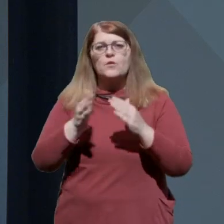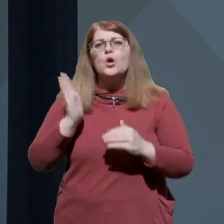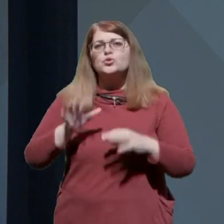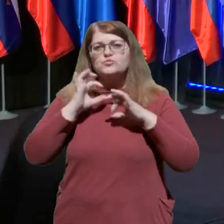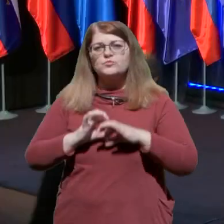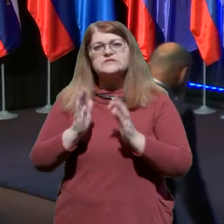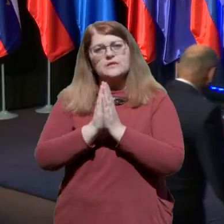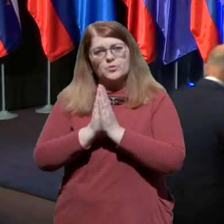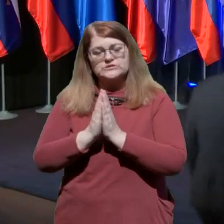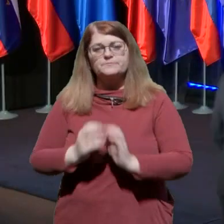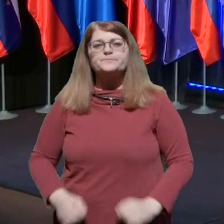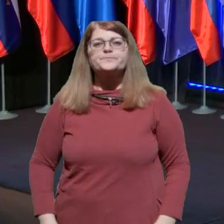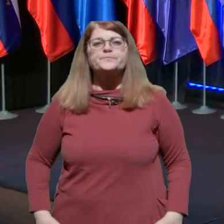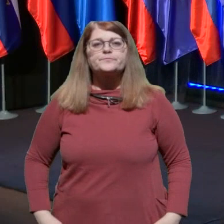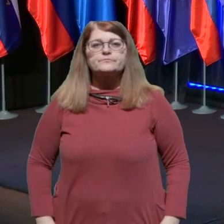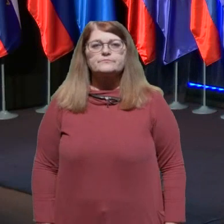prosim.